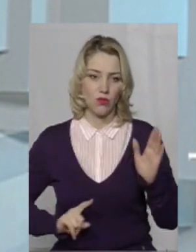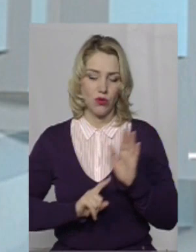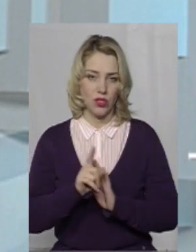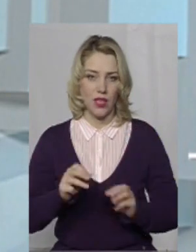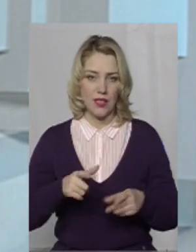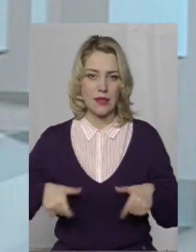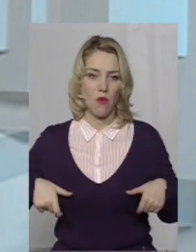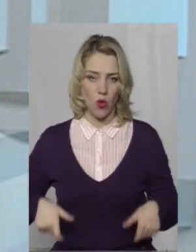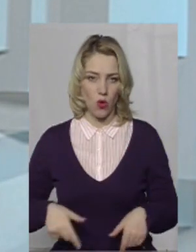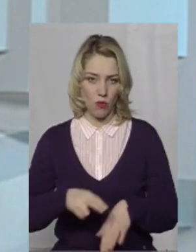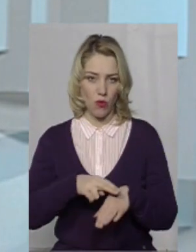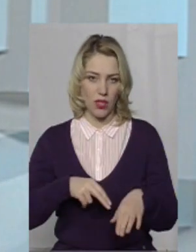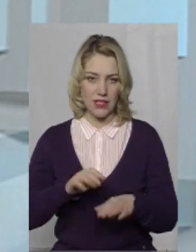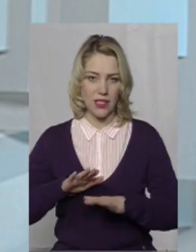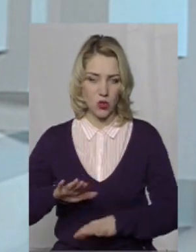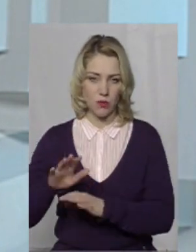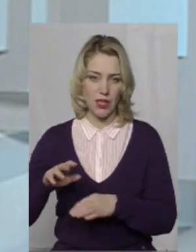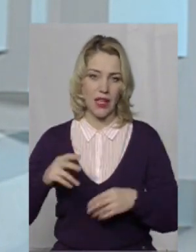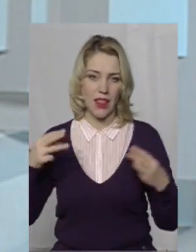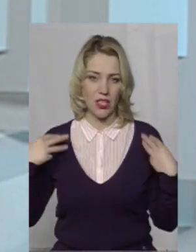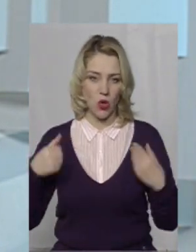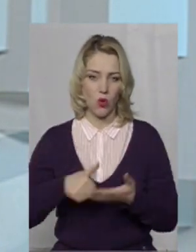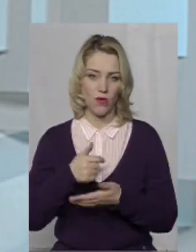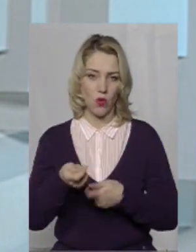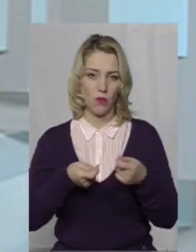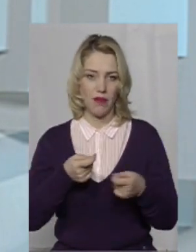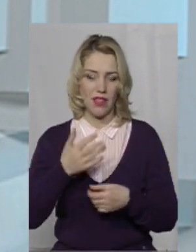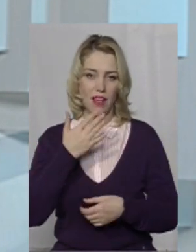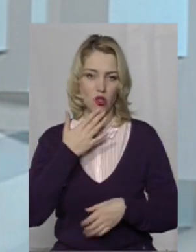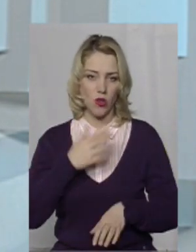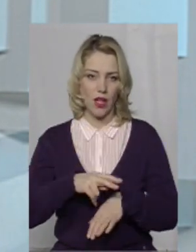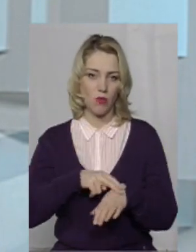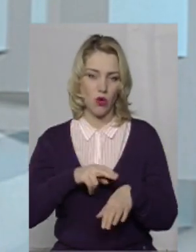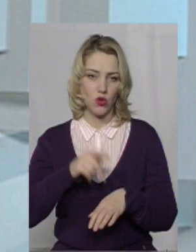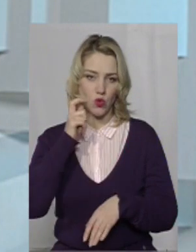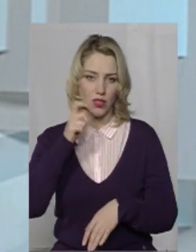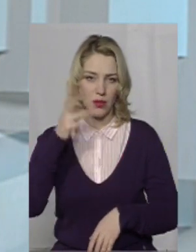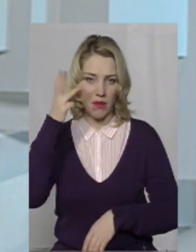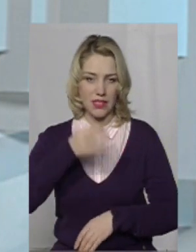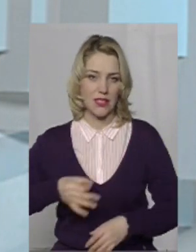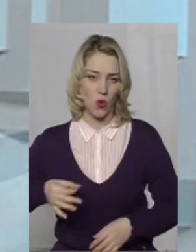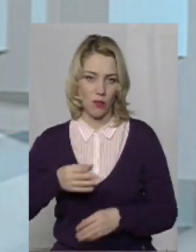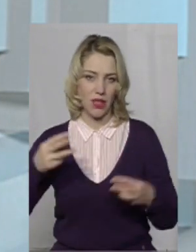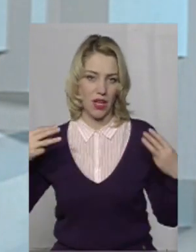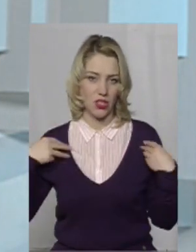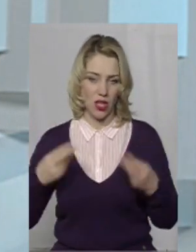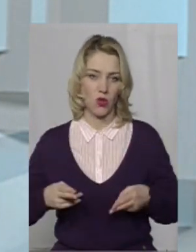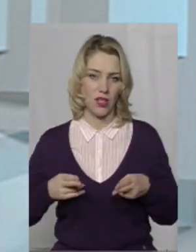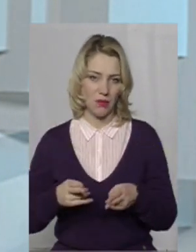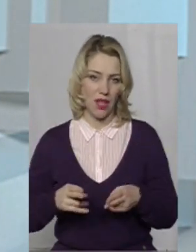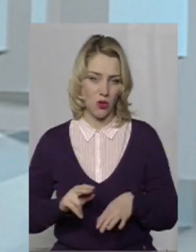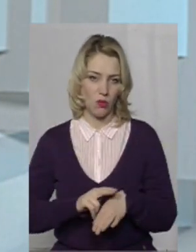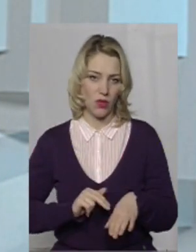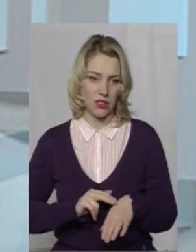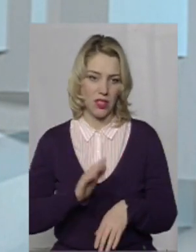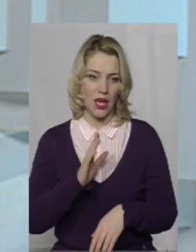із полковником поліції, заступником начальника головного управління Нацполіції України в Хмельницькій області, начальником кримінальної